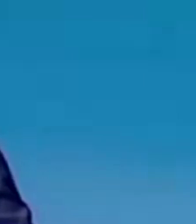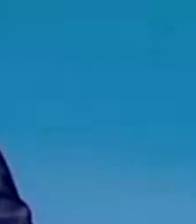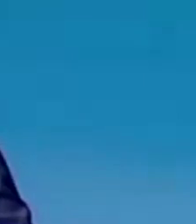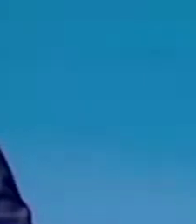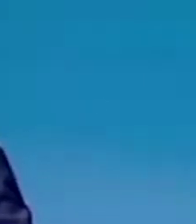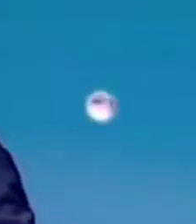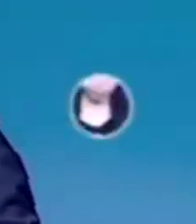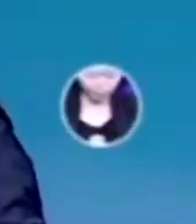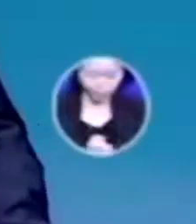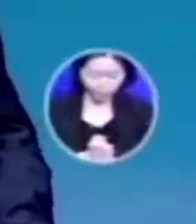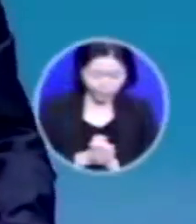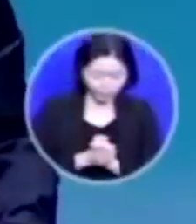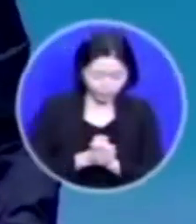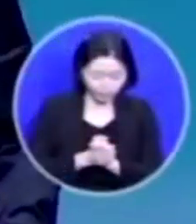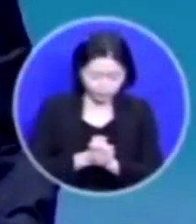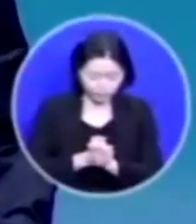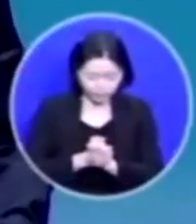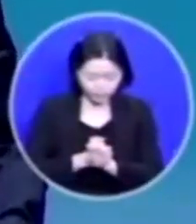아버지